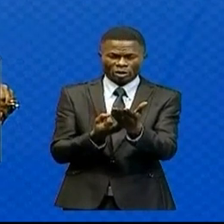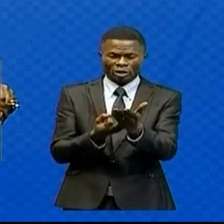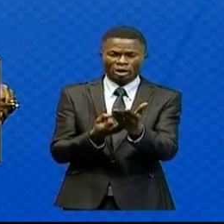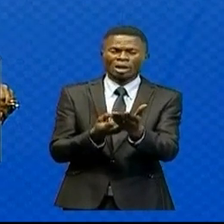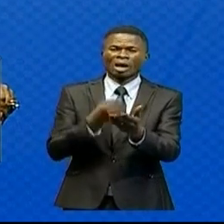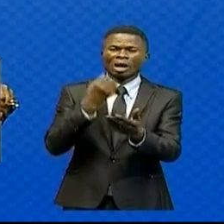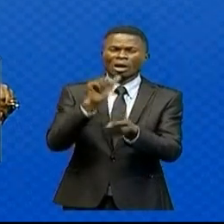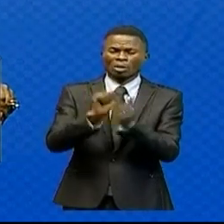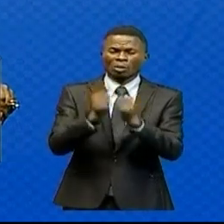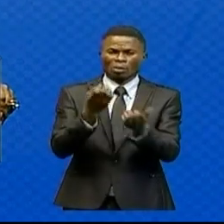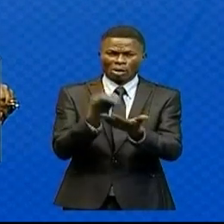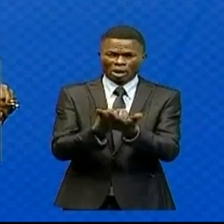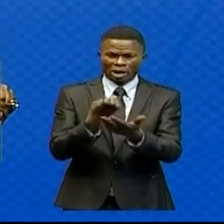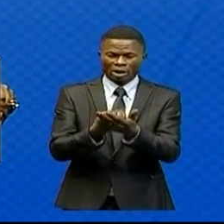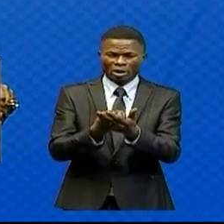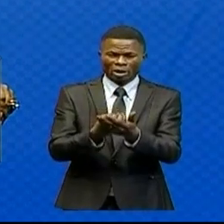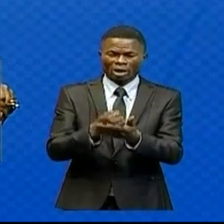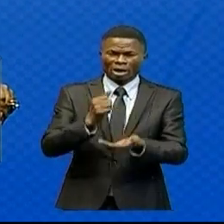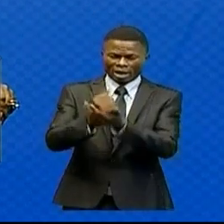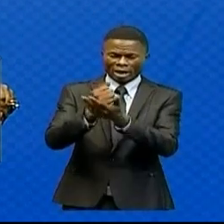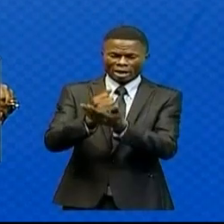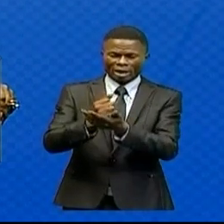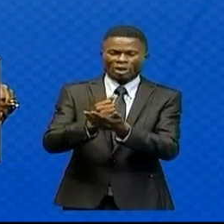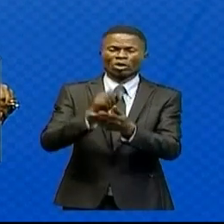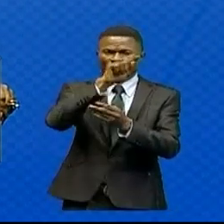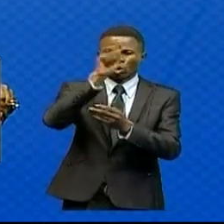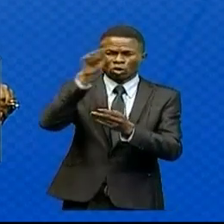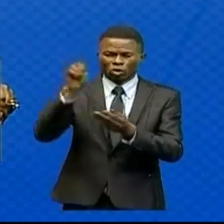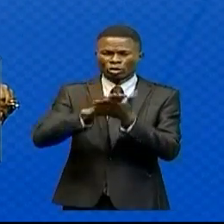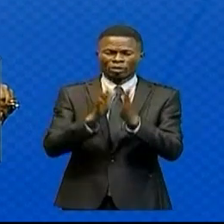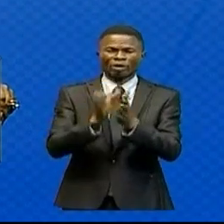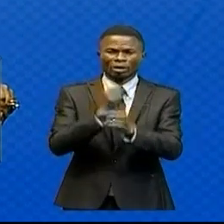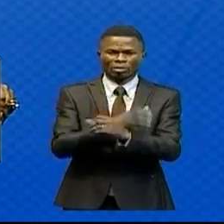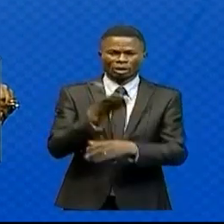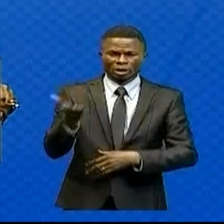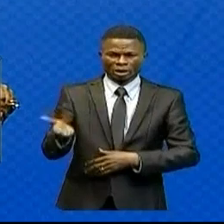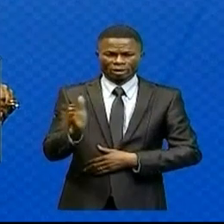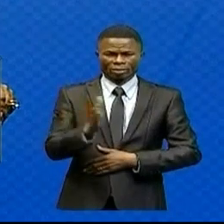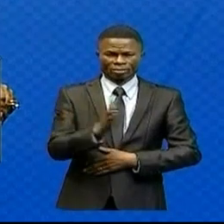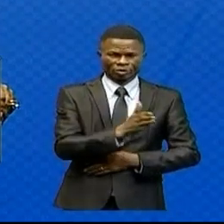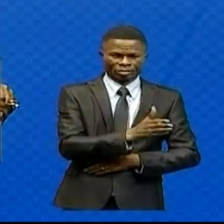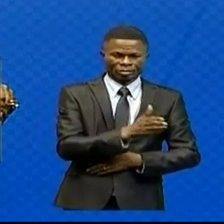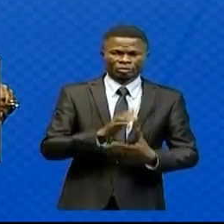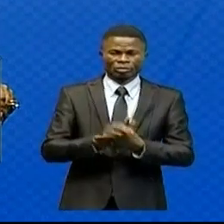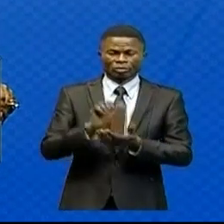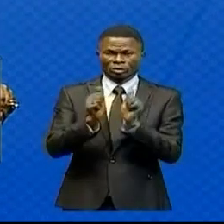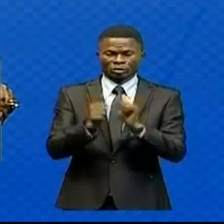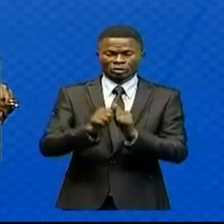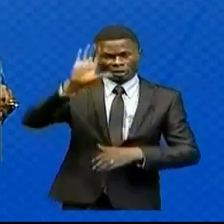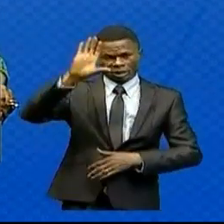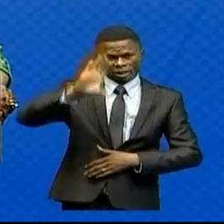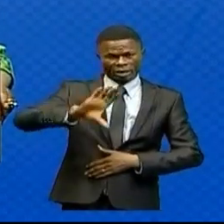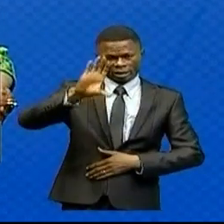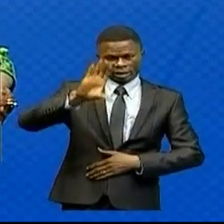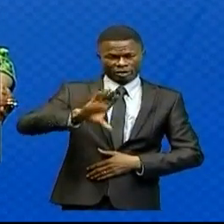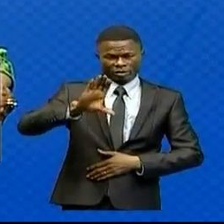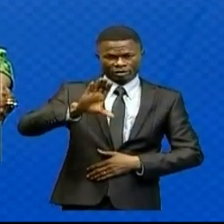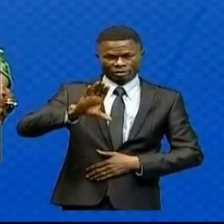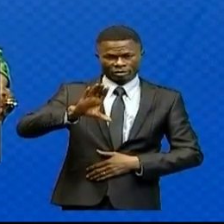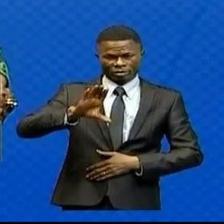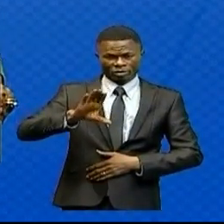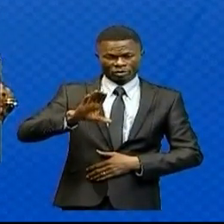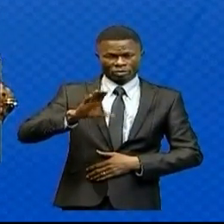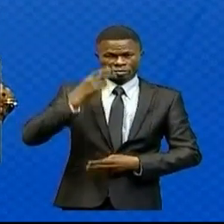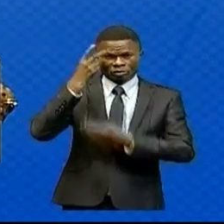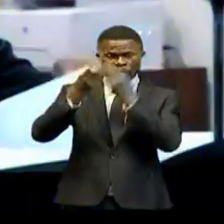économique permettant la concrétisation du processus. Point 5. De la tournée